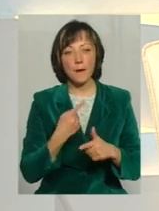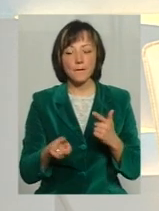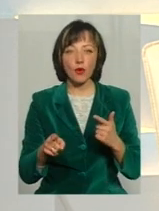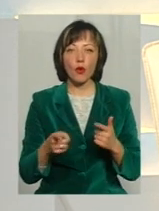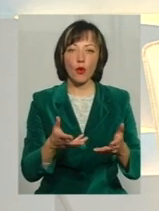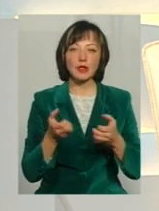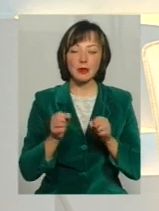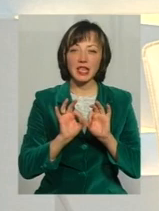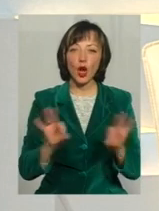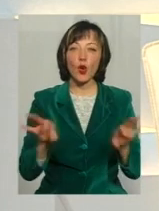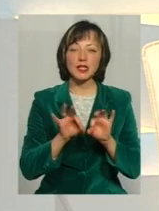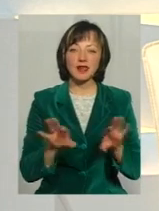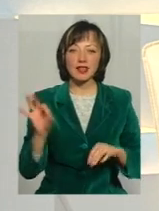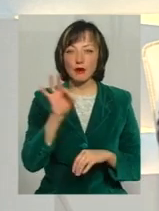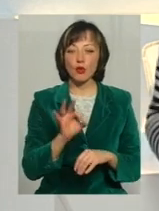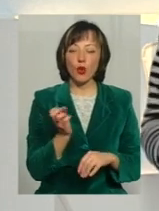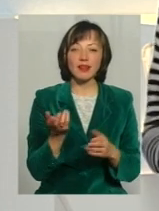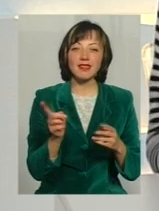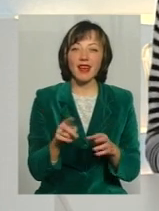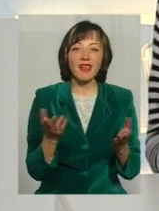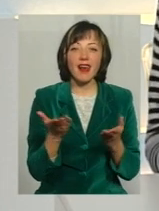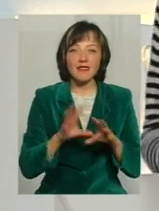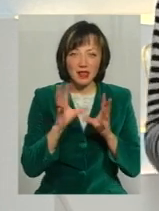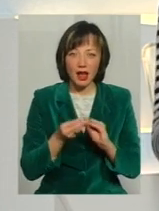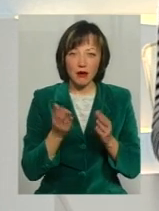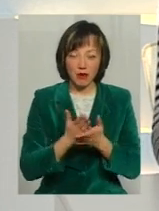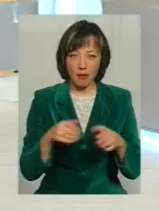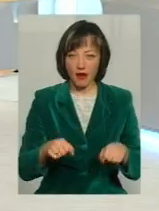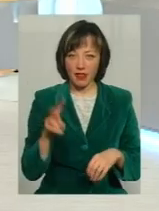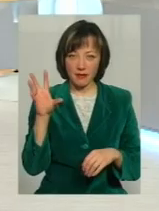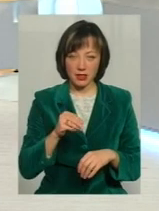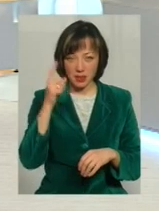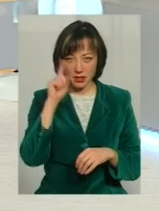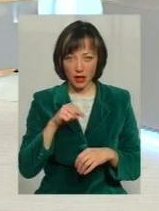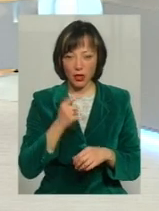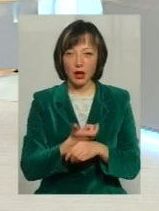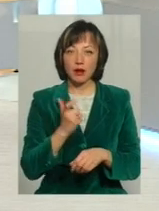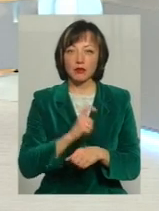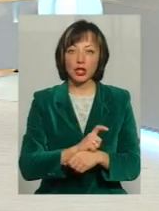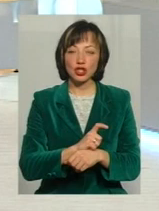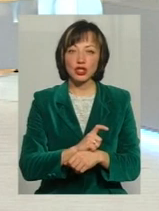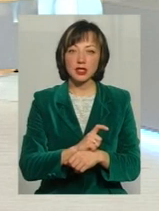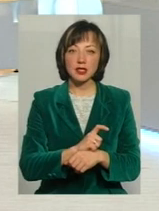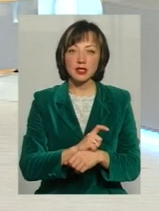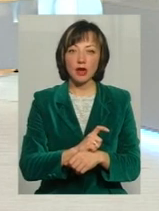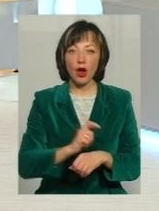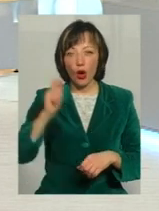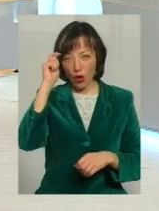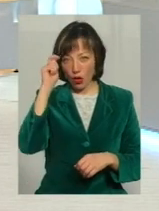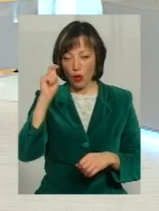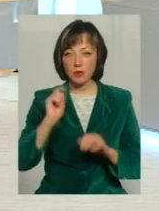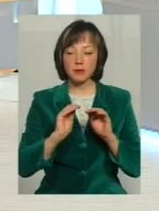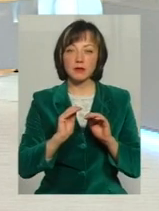отримати роз'яснення про те, які він взагалі має права Тому що не всі знають Більшість хлопців